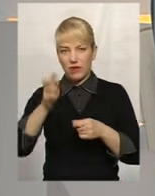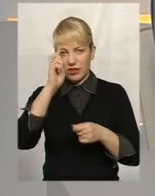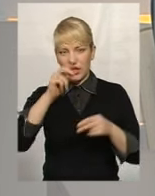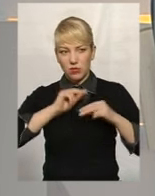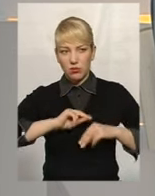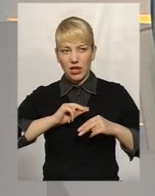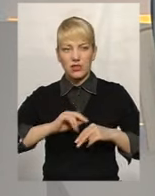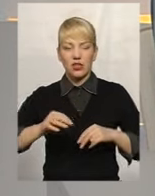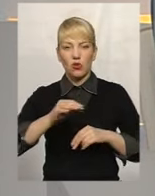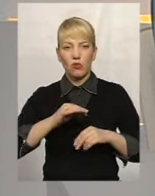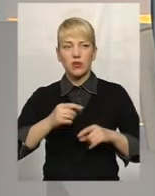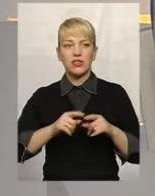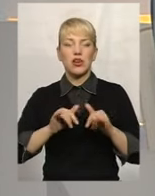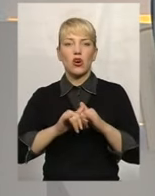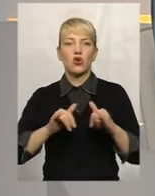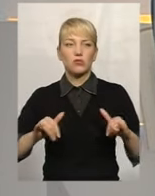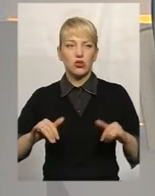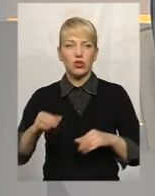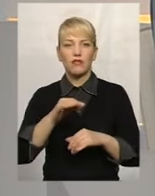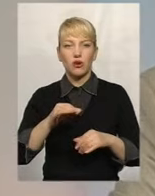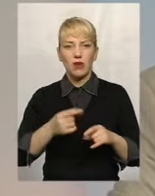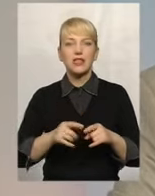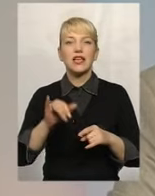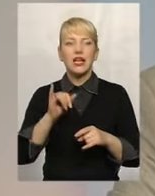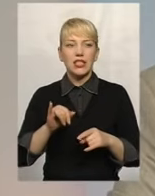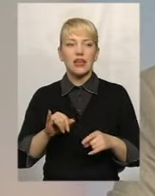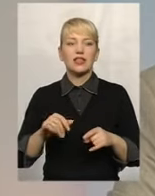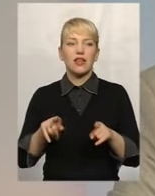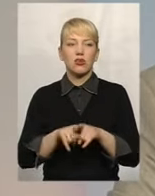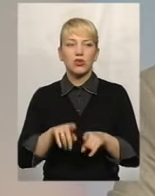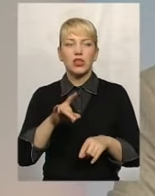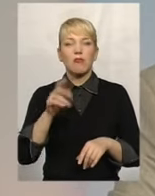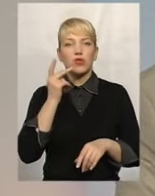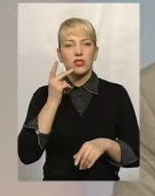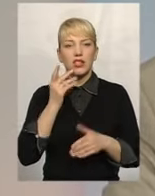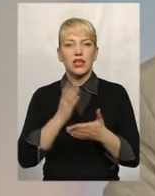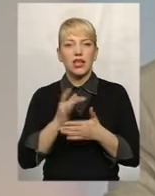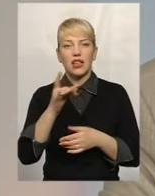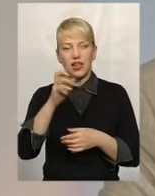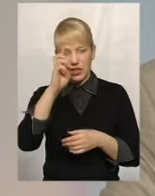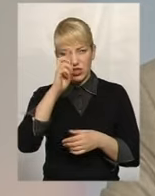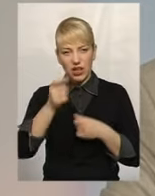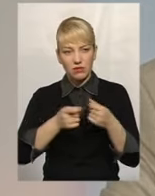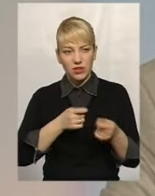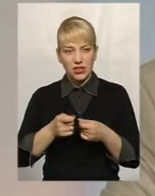розміщувати інформацію. Крім того, постійно відбуваються при райдержадміністраціях і облдержадміністрації